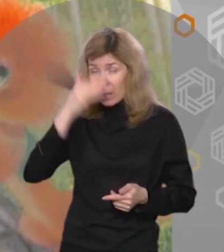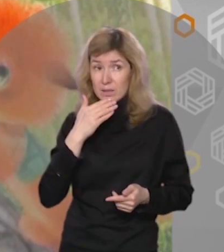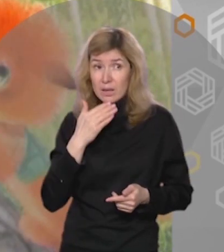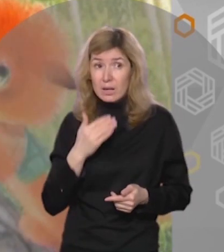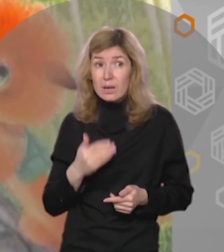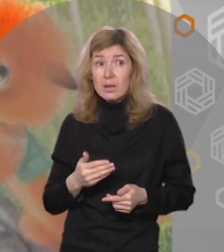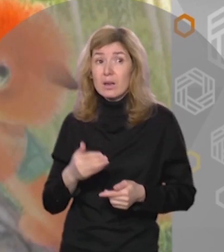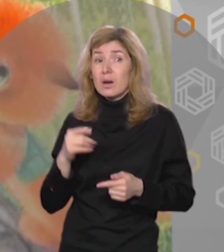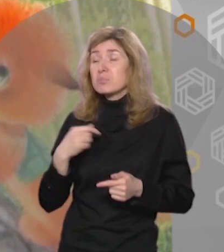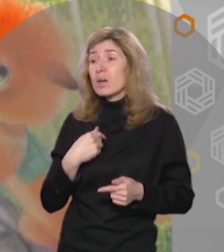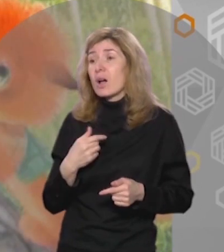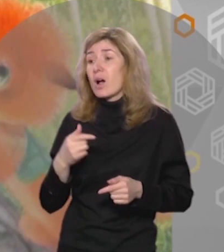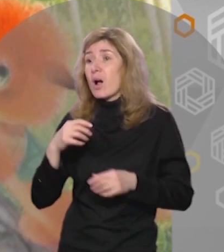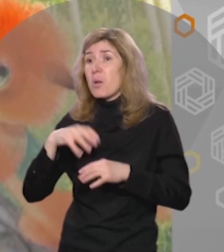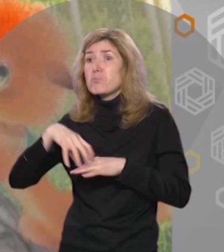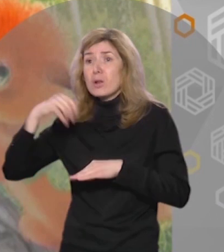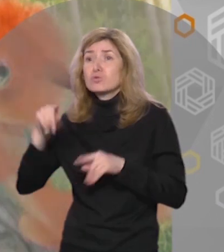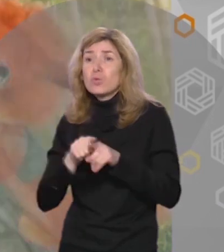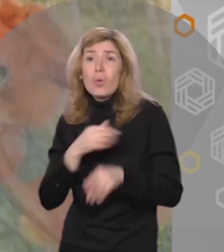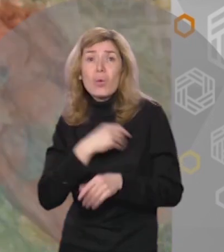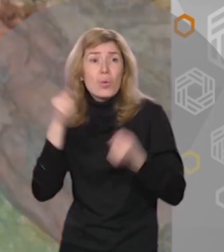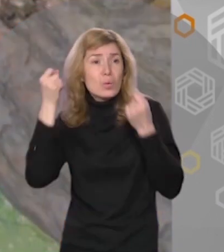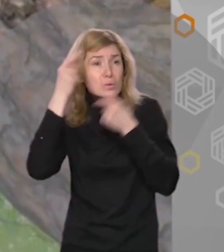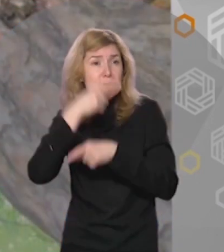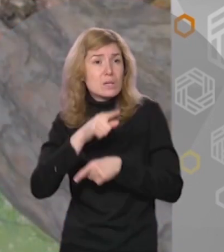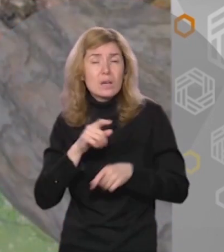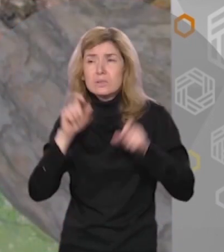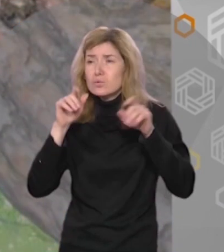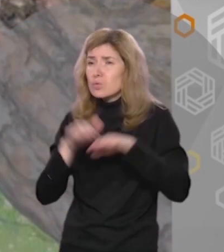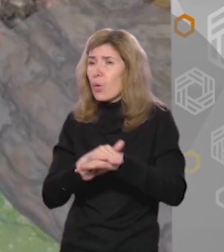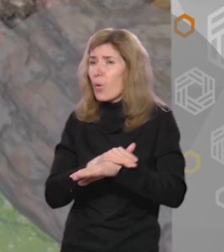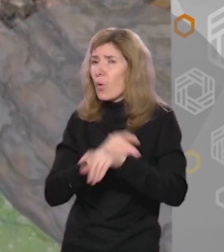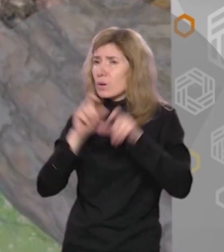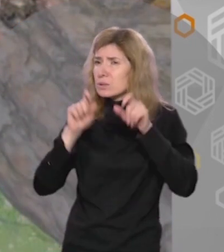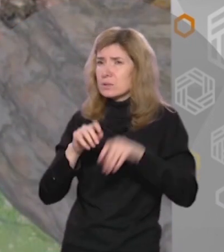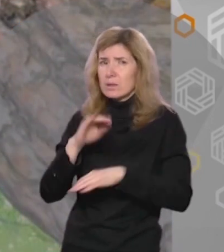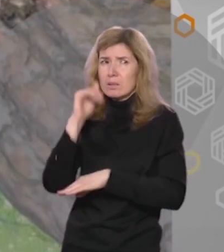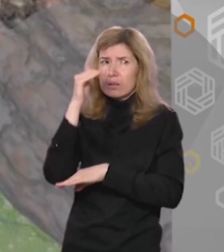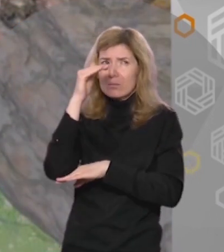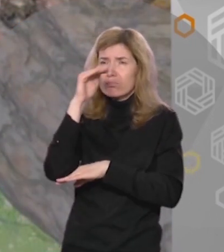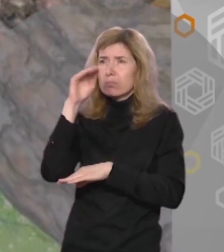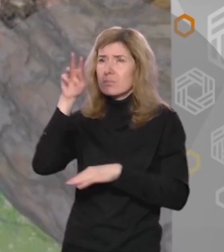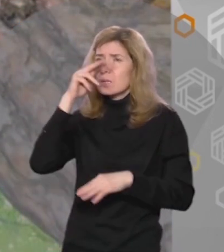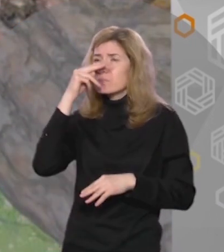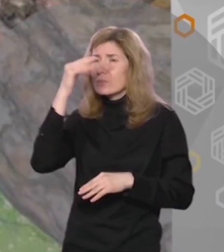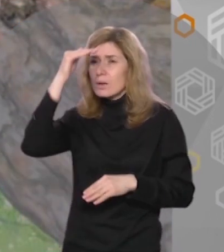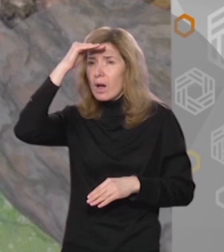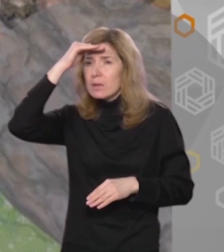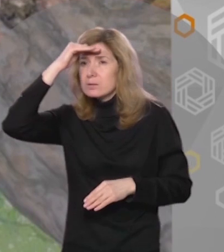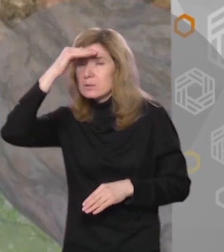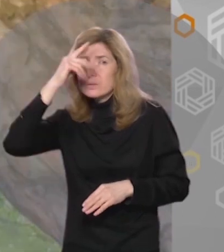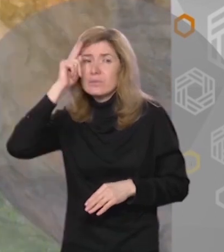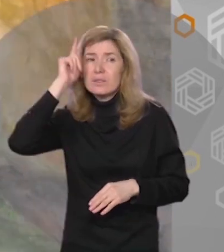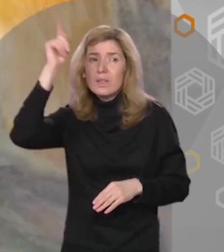Пушинке и самой хотелось это узнать Долго сидела она на верхушке старой сосны, вглядываясь в